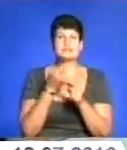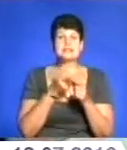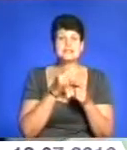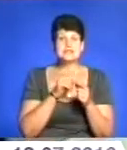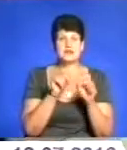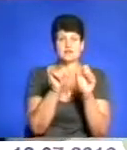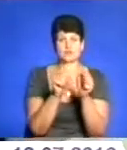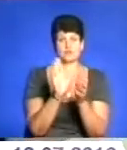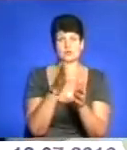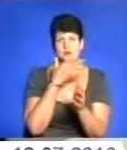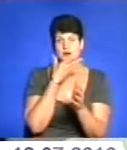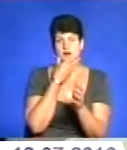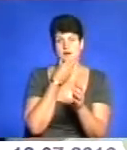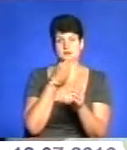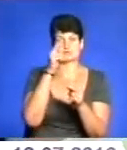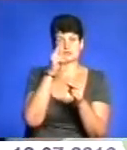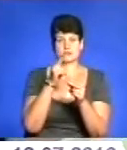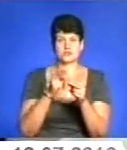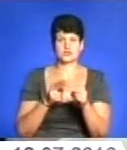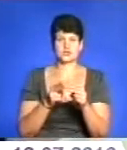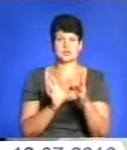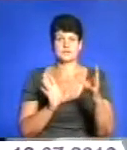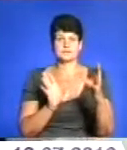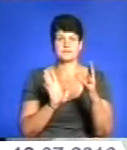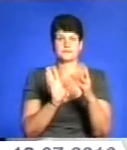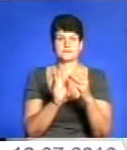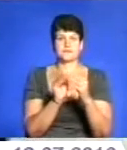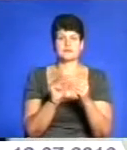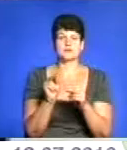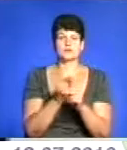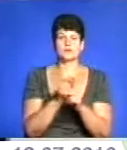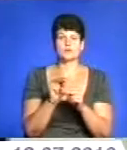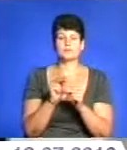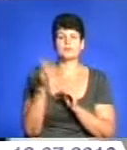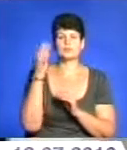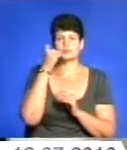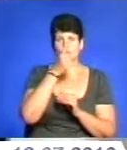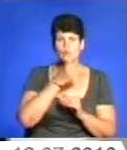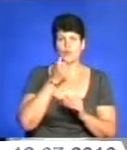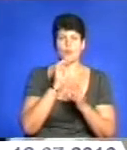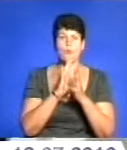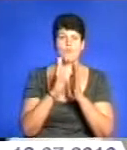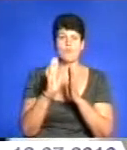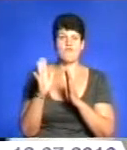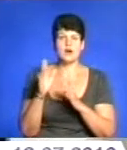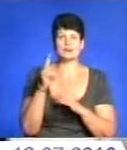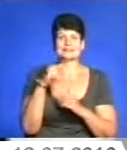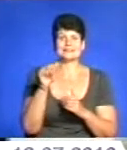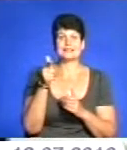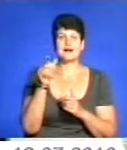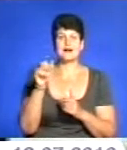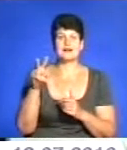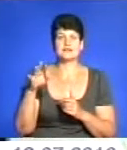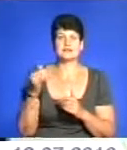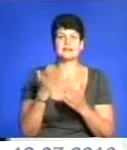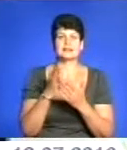могла встати гармонійним довершенням архітектурного ансамблю від реконструйованого торік бульвару Данила Галицького, на якому розташований